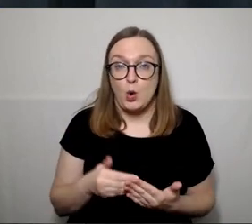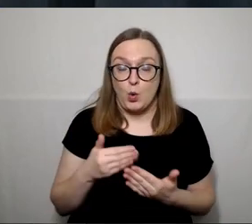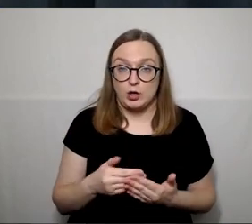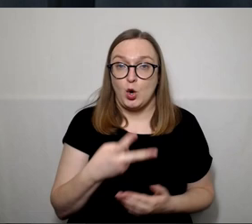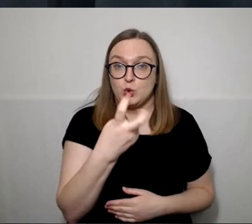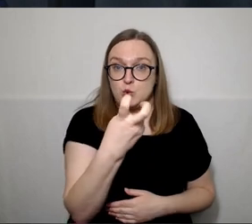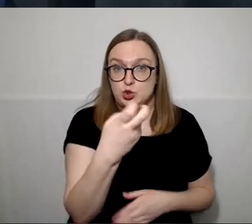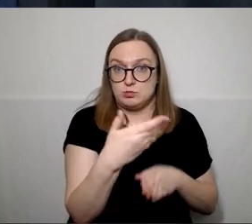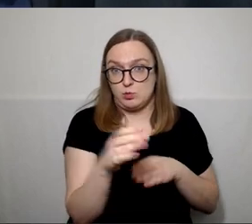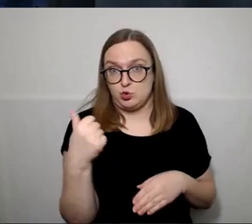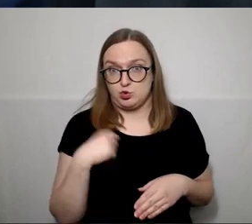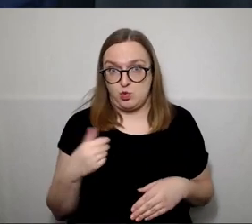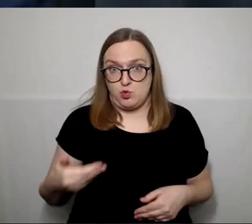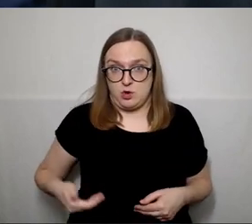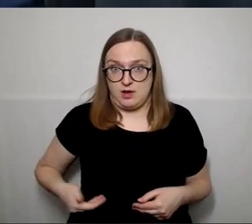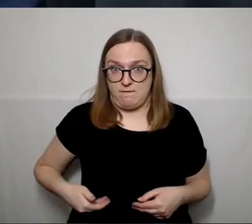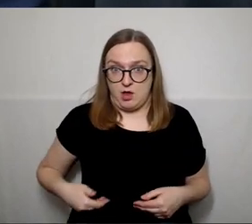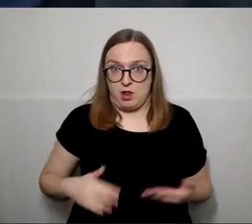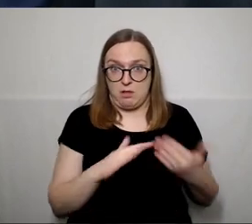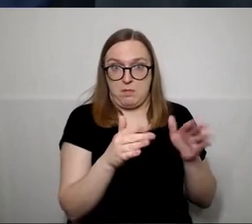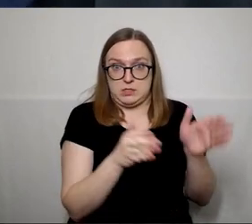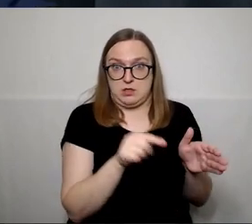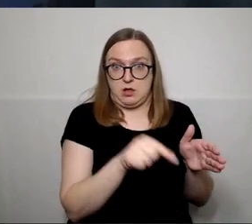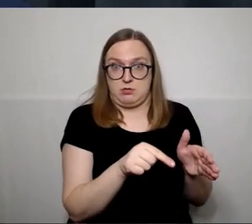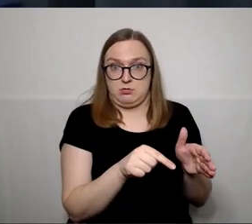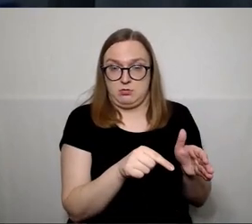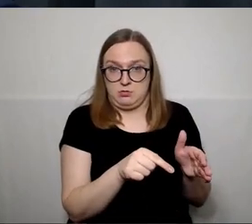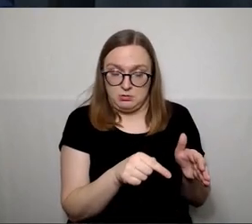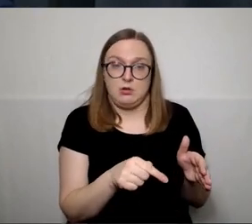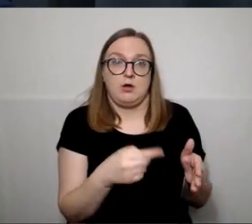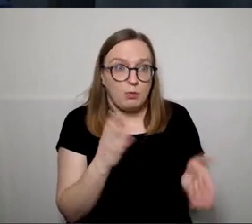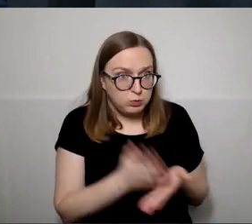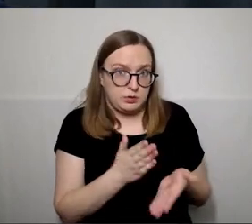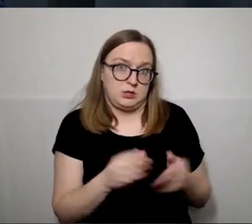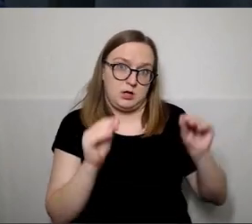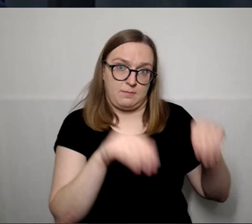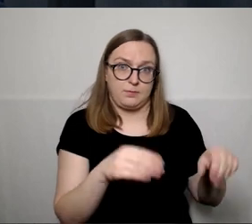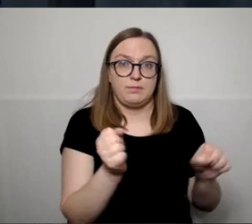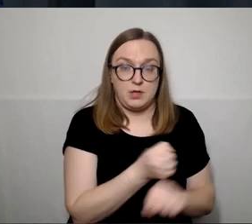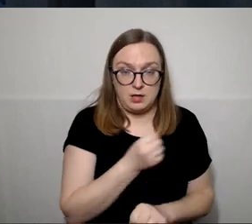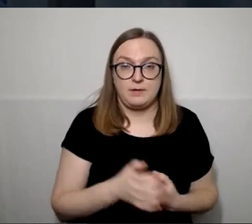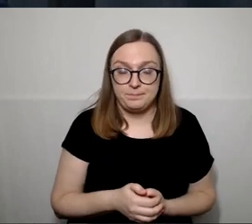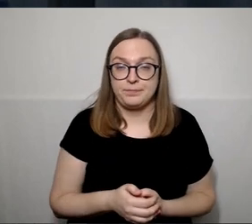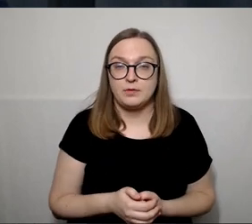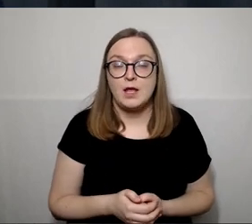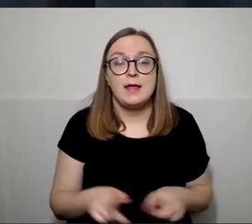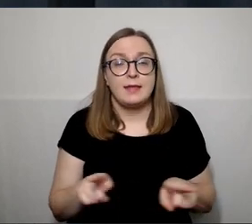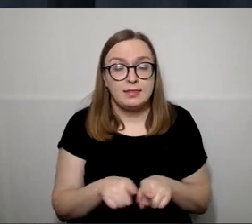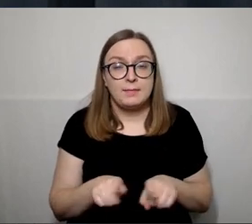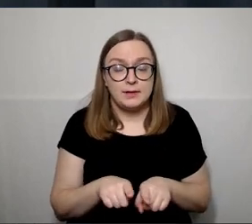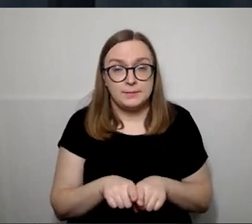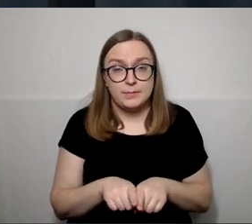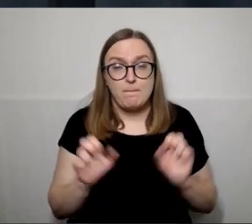gyventų esančių gyvenvietėjai, tai iš tikrųjų bus galim padaryti. Taipogi galim